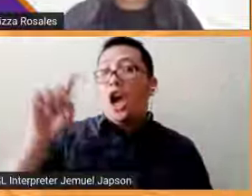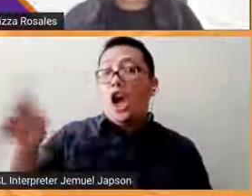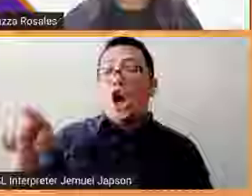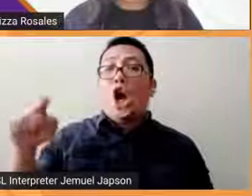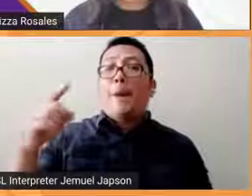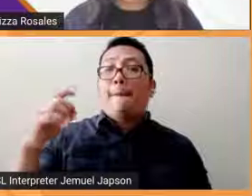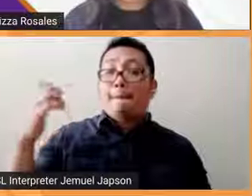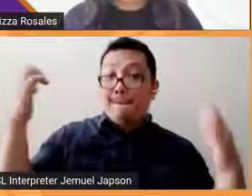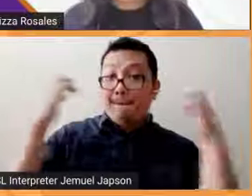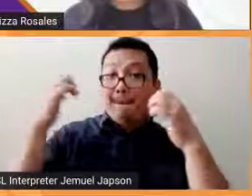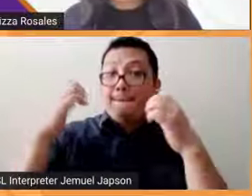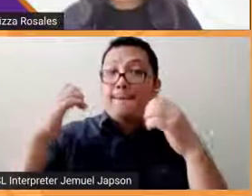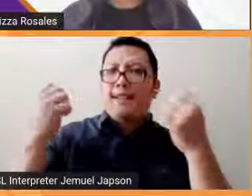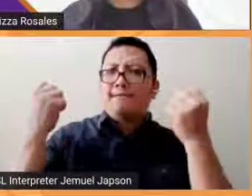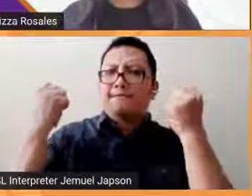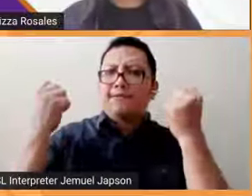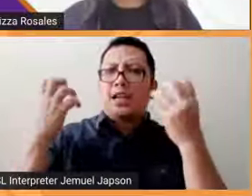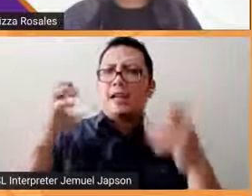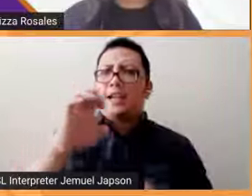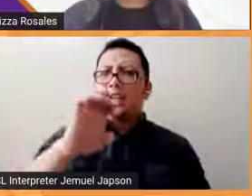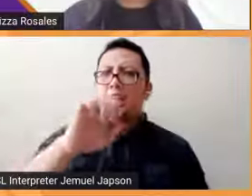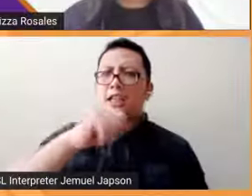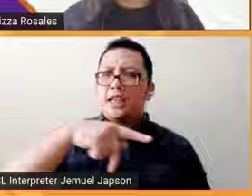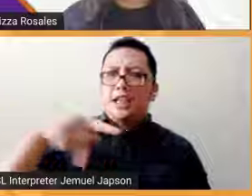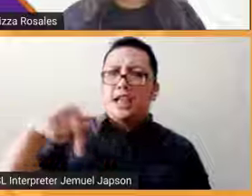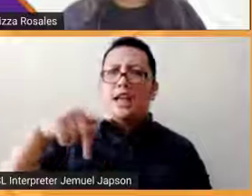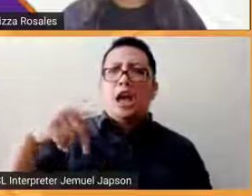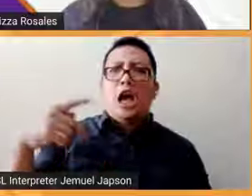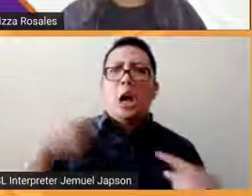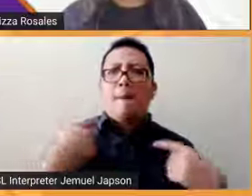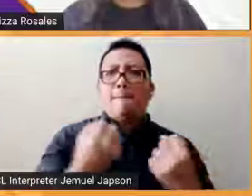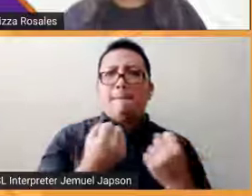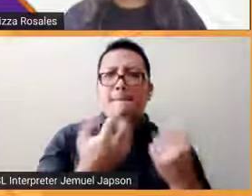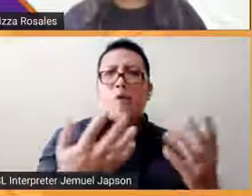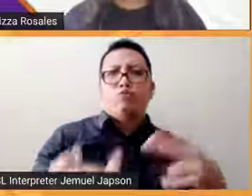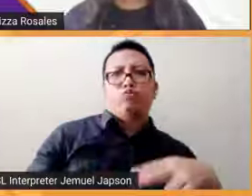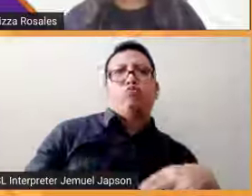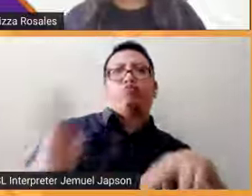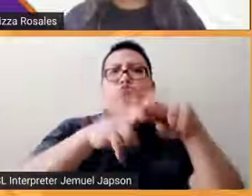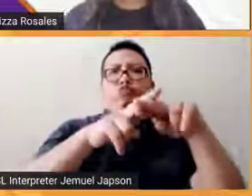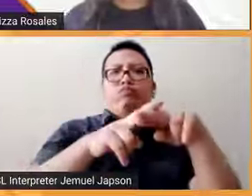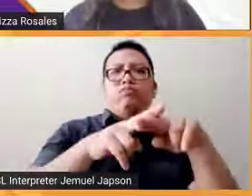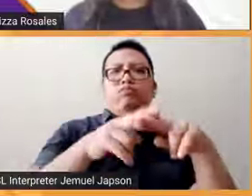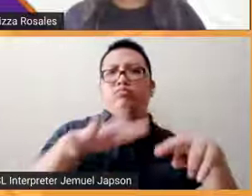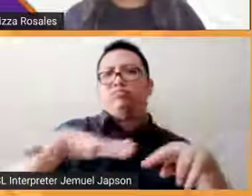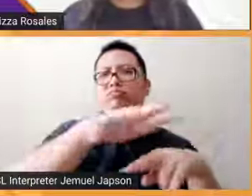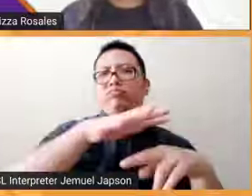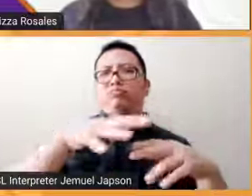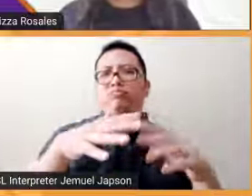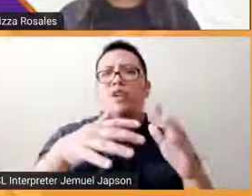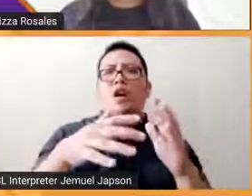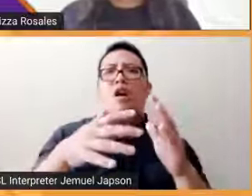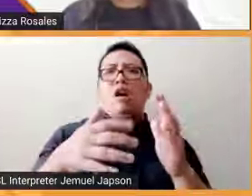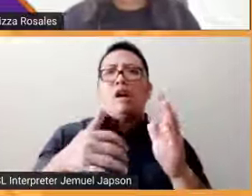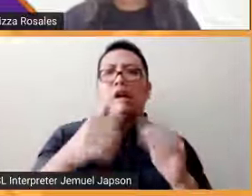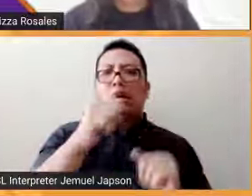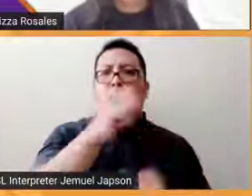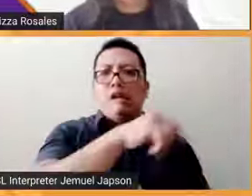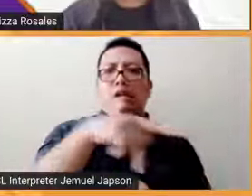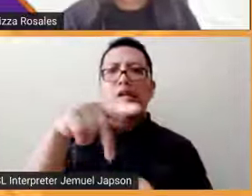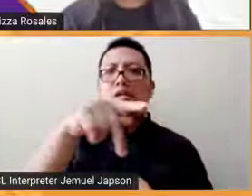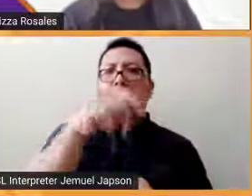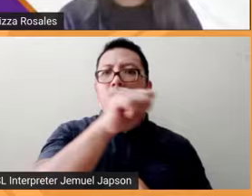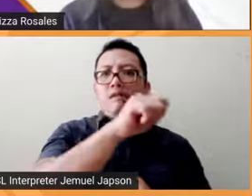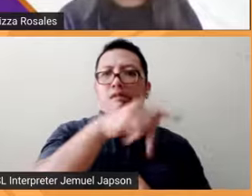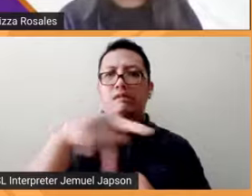madami yung AAP at may significant increase na rin po sa number ng accessible polling place tingin po ba